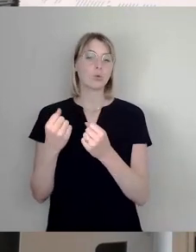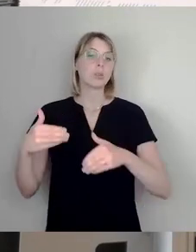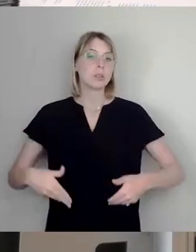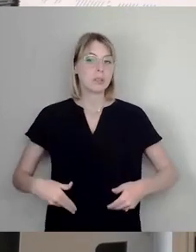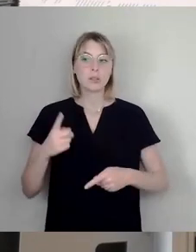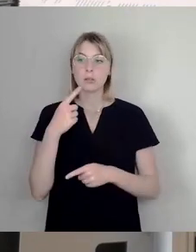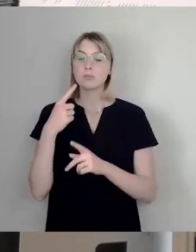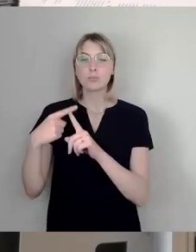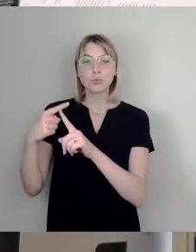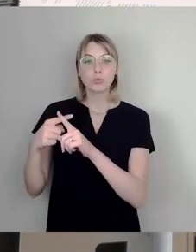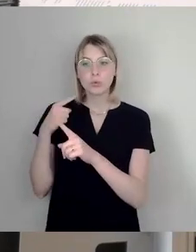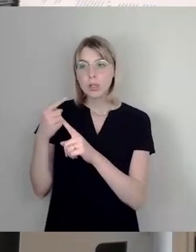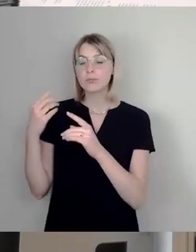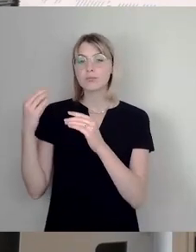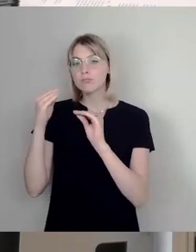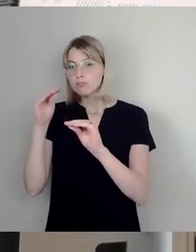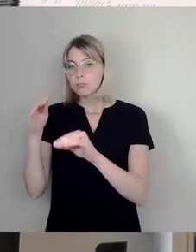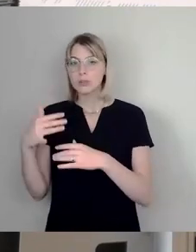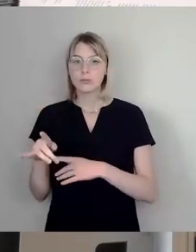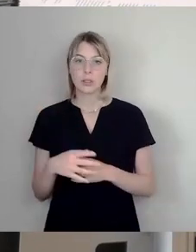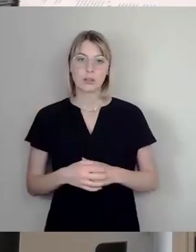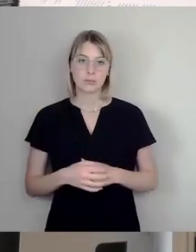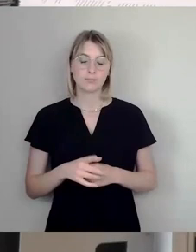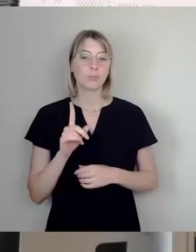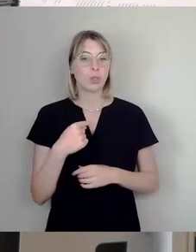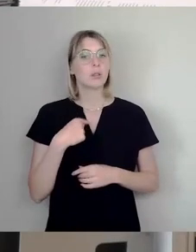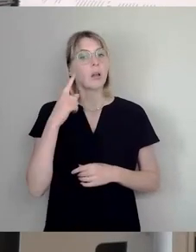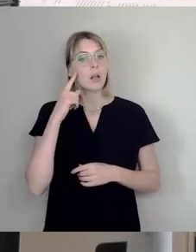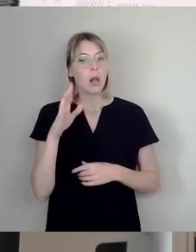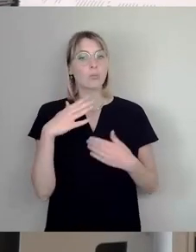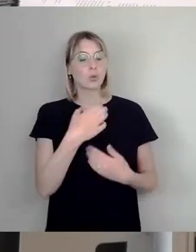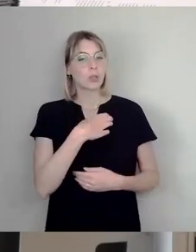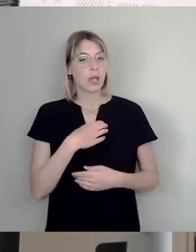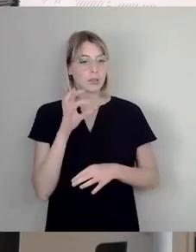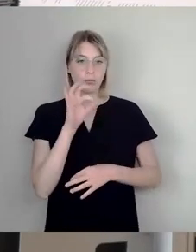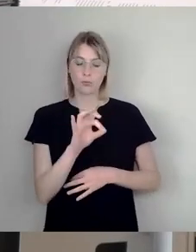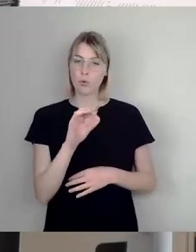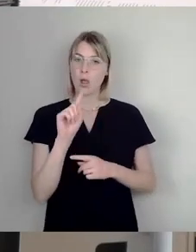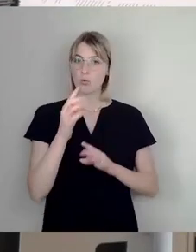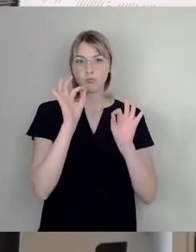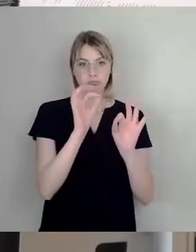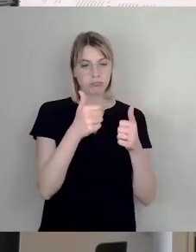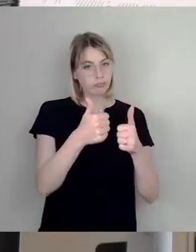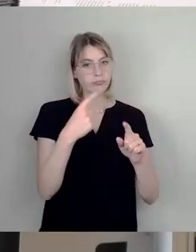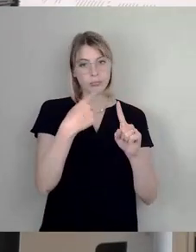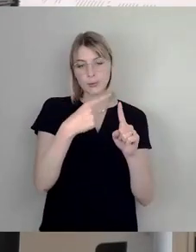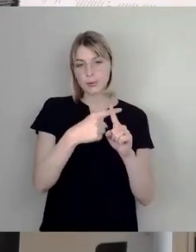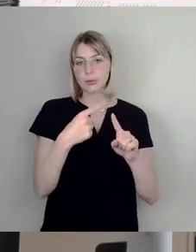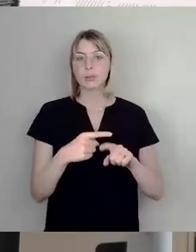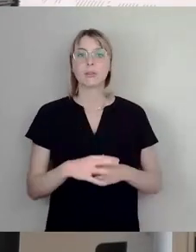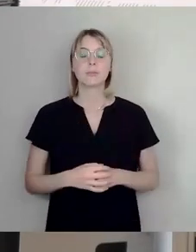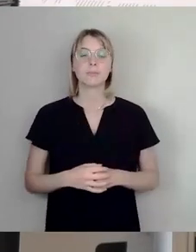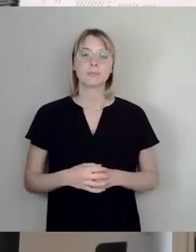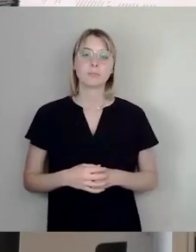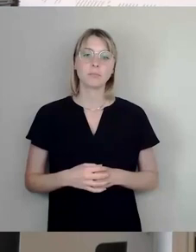wichtiger, dass sich Dresden als Landeshauptstadt von Sachsen entsprechend präsentiert. Lassen Sie mich Ihnen zum Abschluss versichern, dass